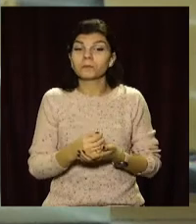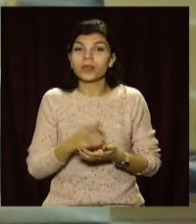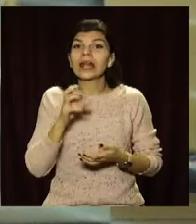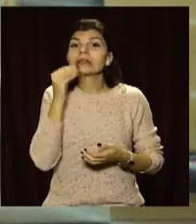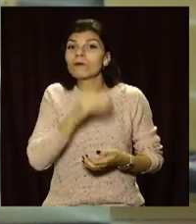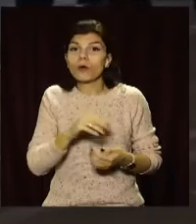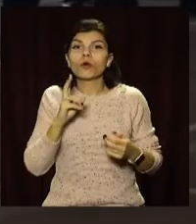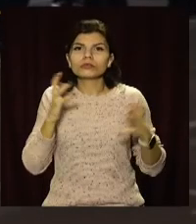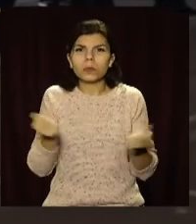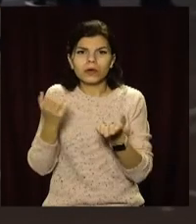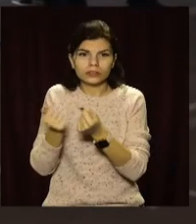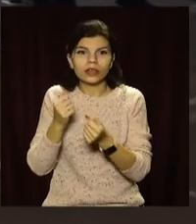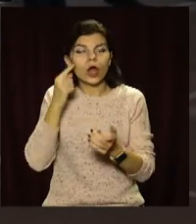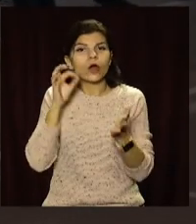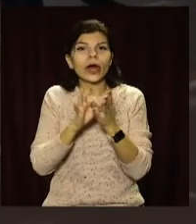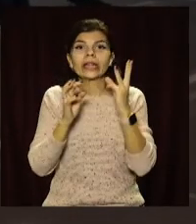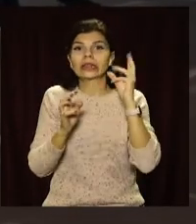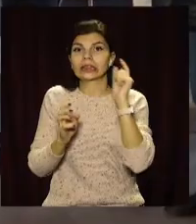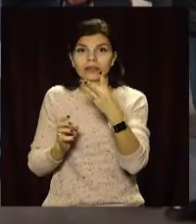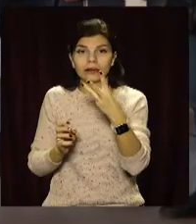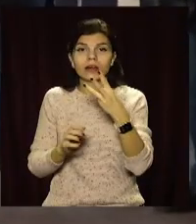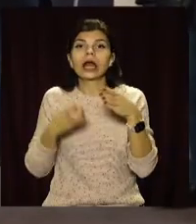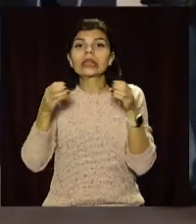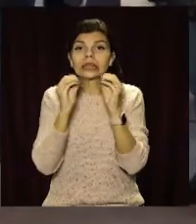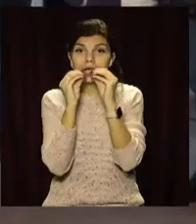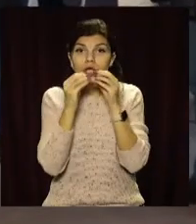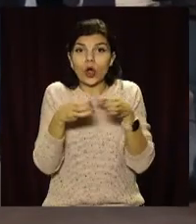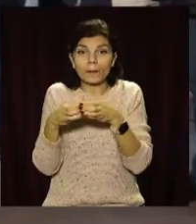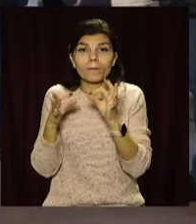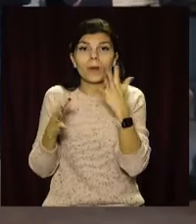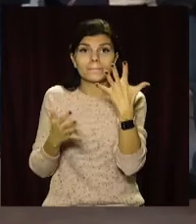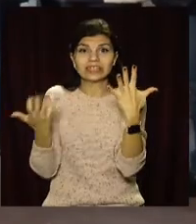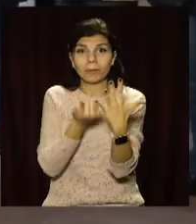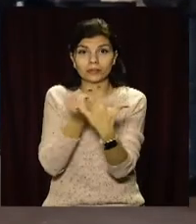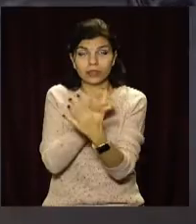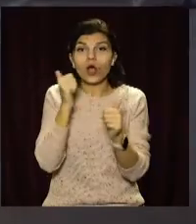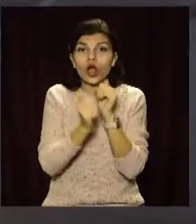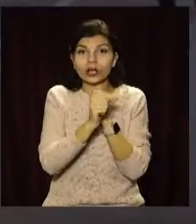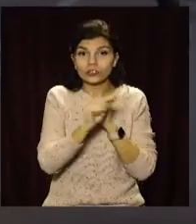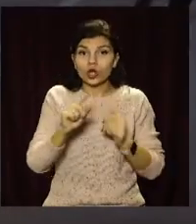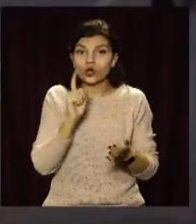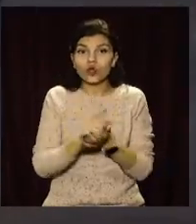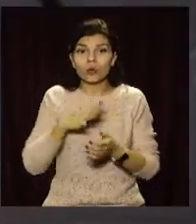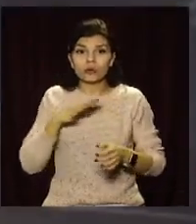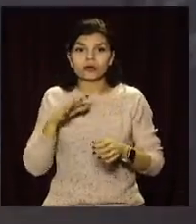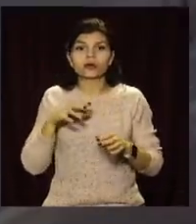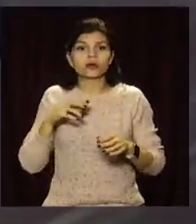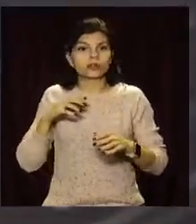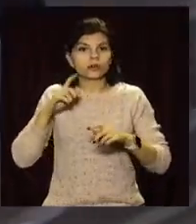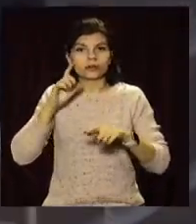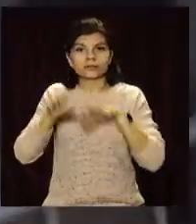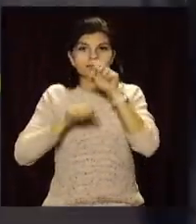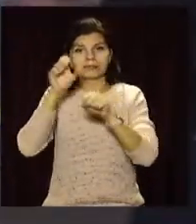вогнеборців визначали у три етапи. Десять команд по п'ятеро рятувальників у кожній мали піднятися штурмовою